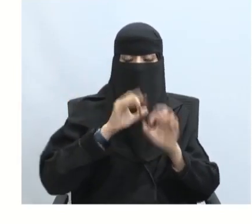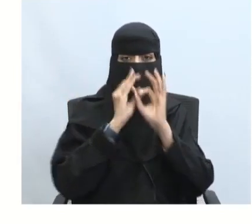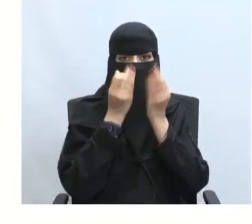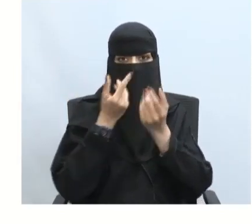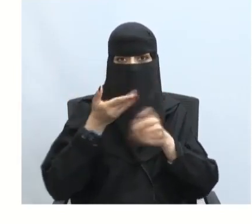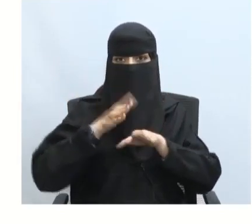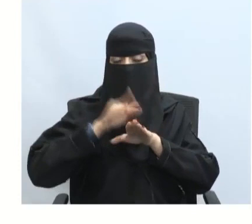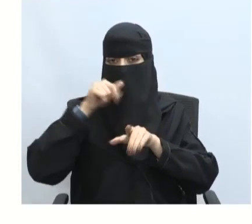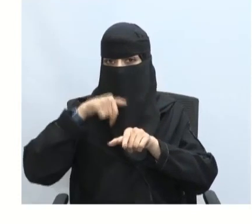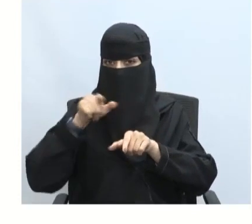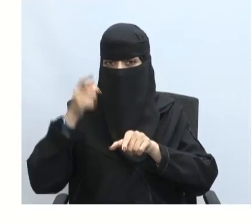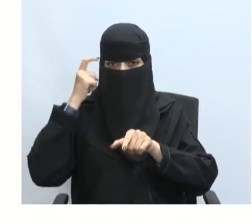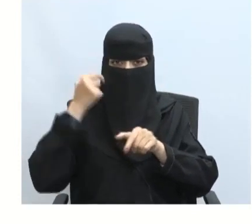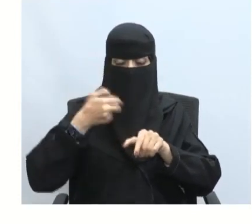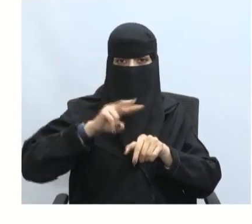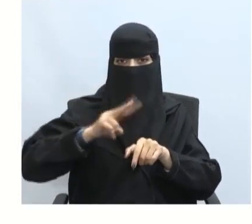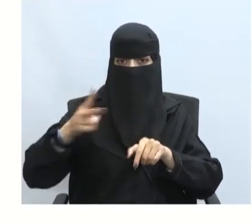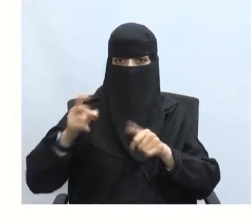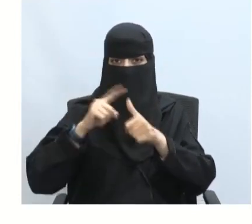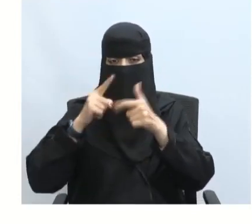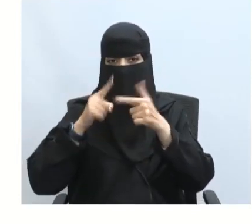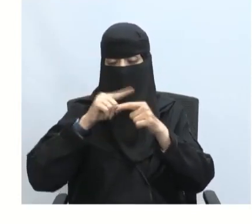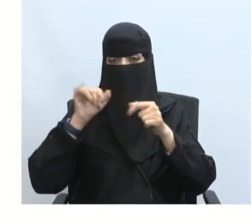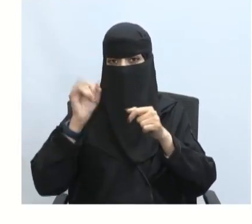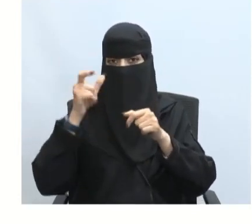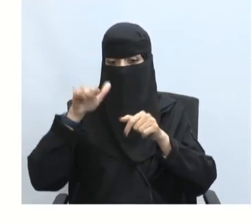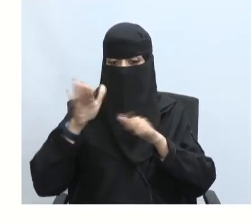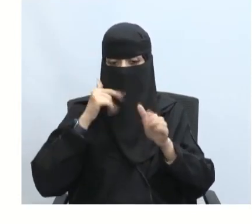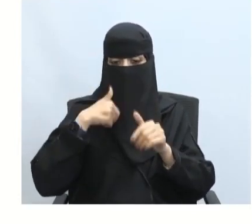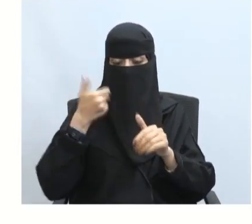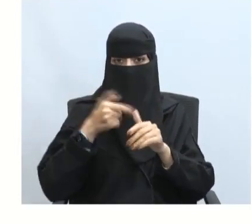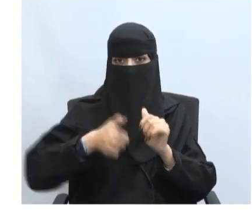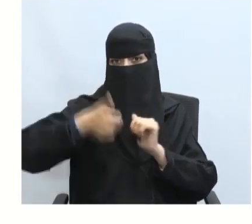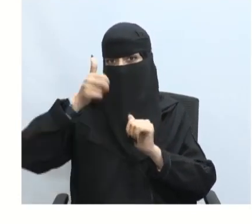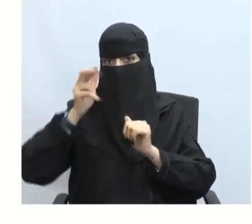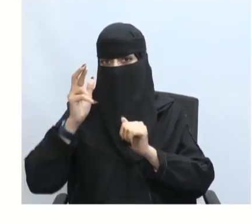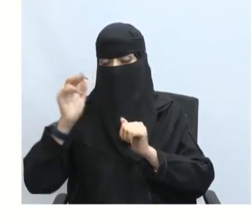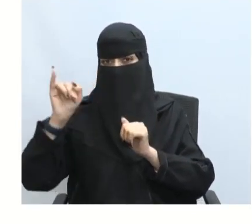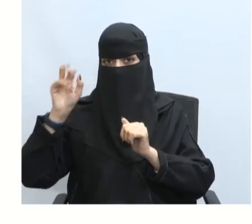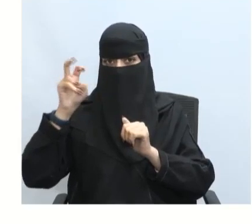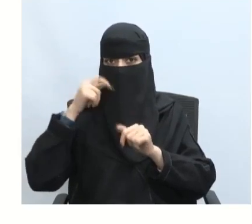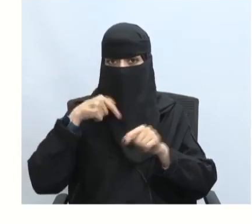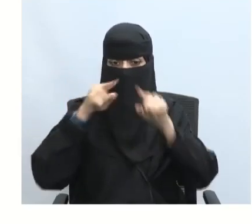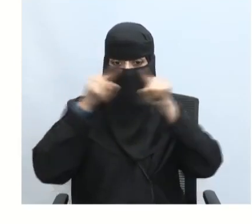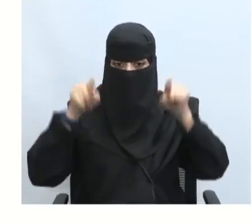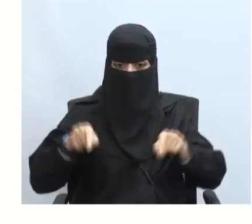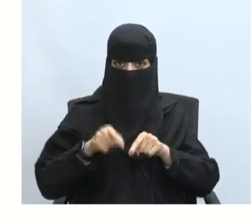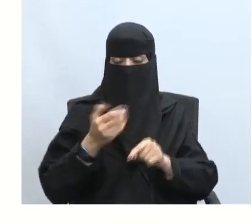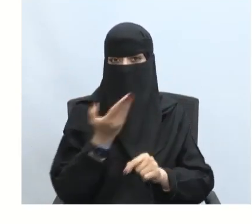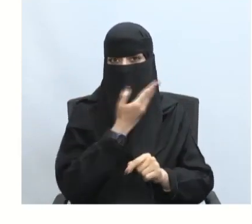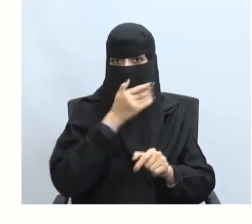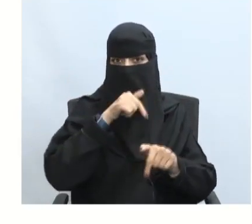تعرفنا على نوعان من هذه الأزمات أزمة محدودة التأثير